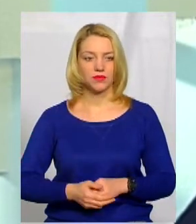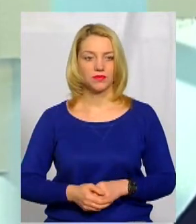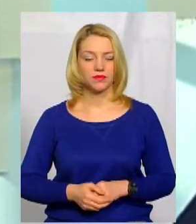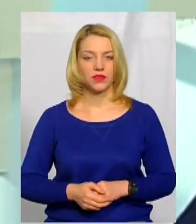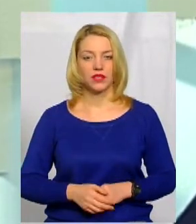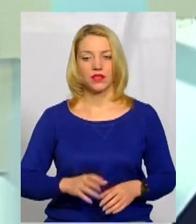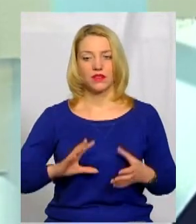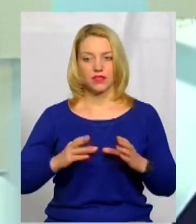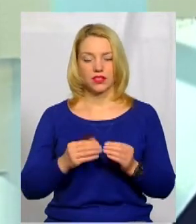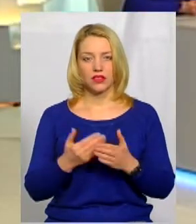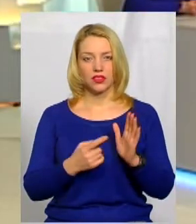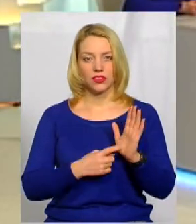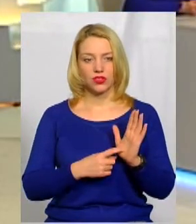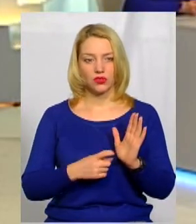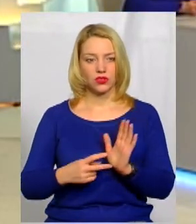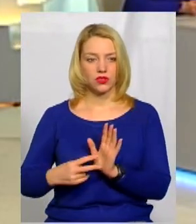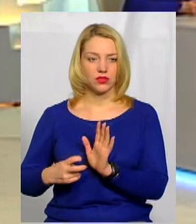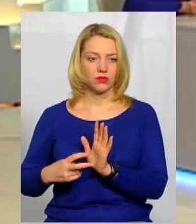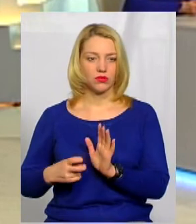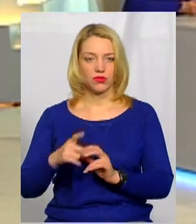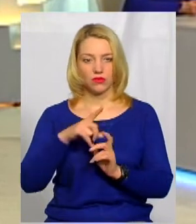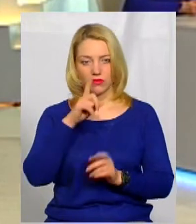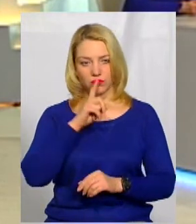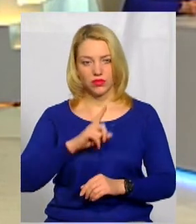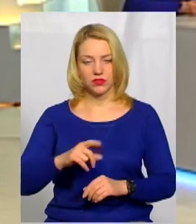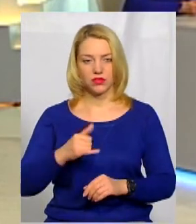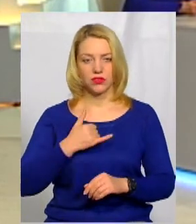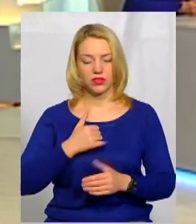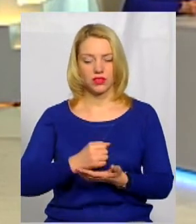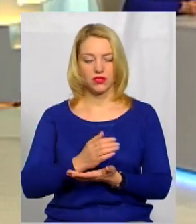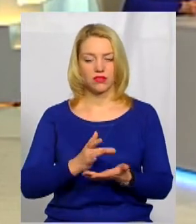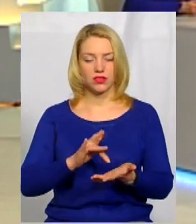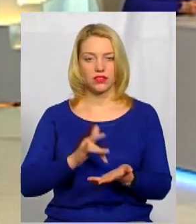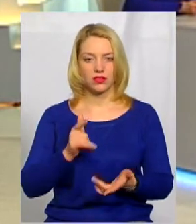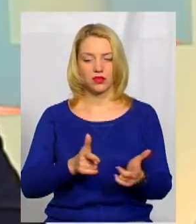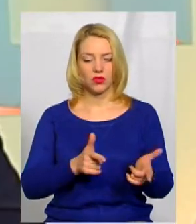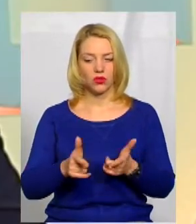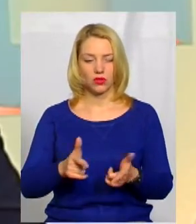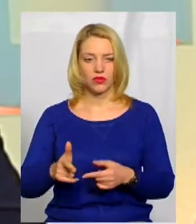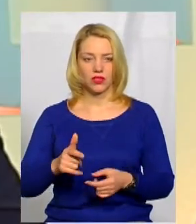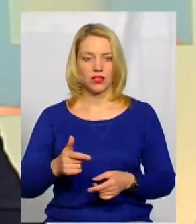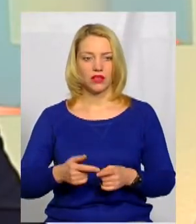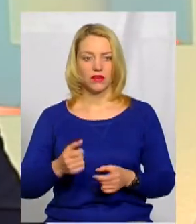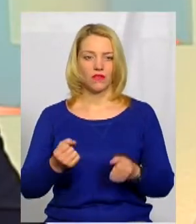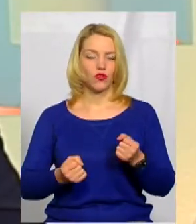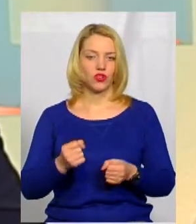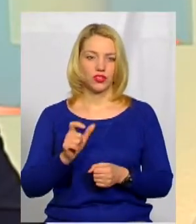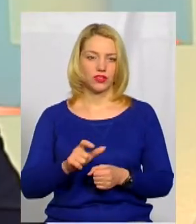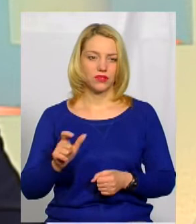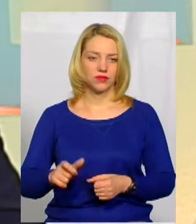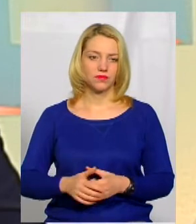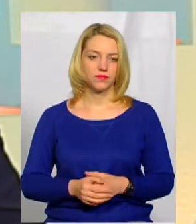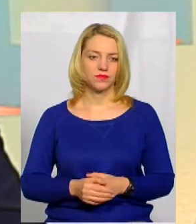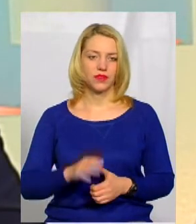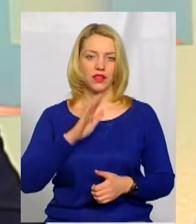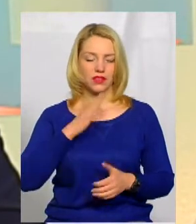Ну, взагалі, десь 600-700 в місяць йде нашим центром підготовленого кандидатів у водіїв. Нашим